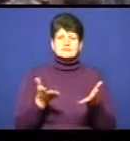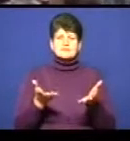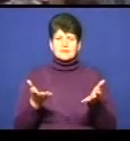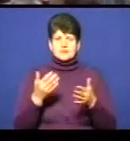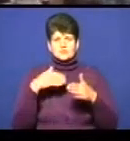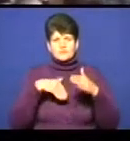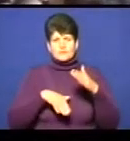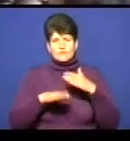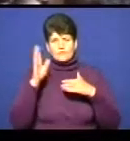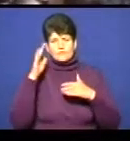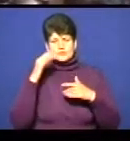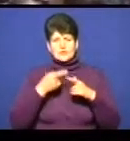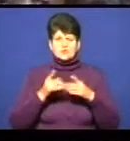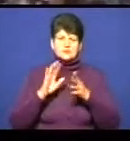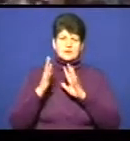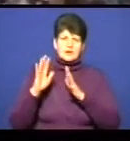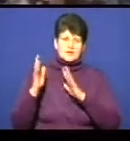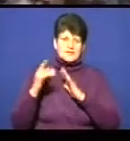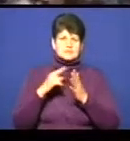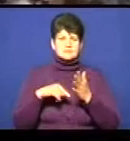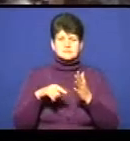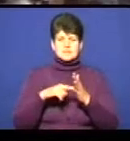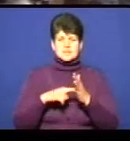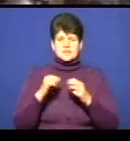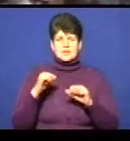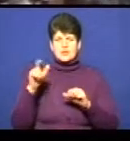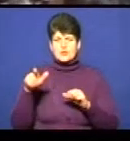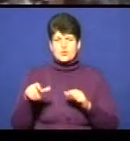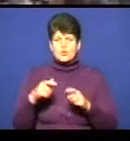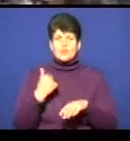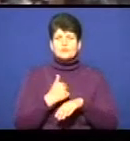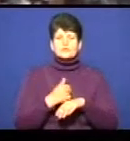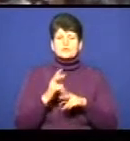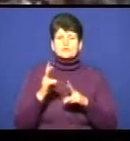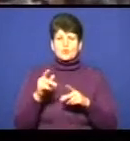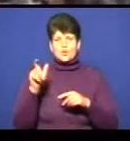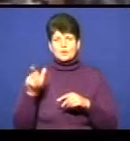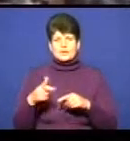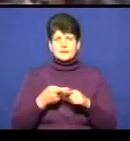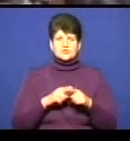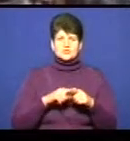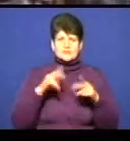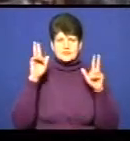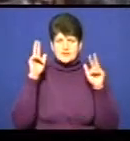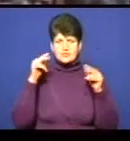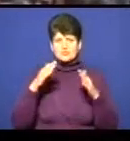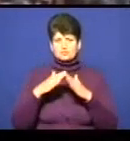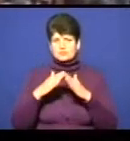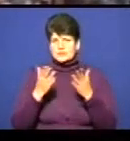під водою, чи це в лісі, чи це в місті, чи там герой головний, це людина, чи це зайчик, чи це будинок.